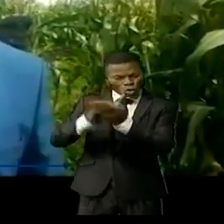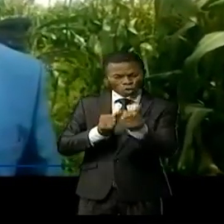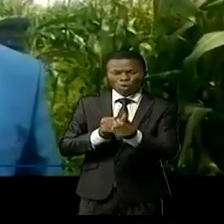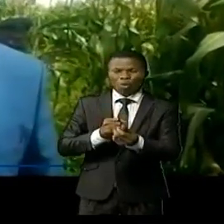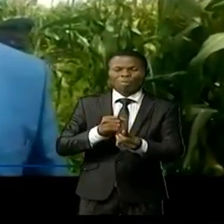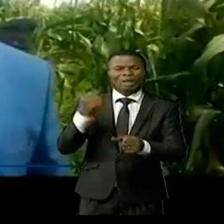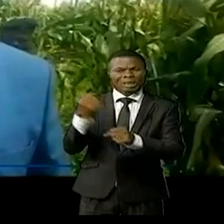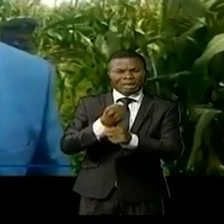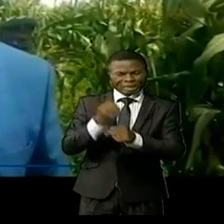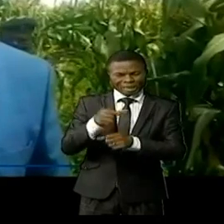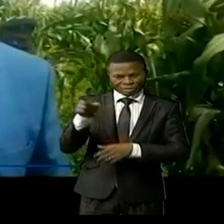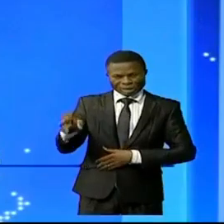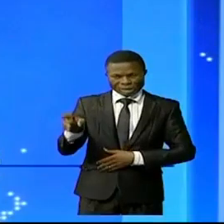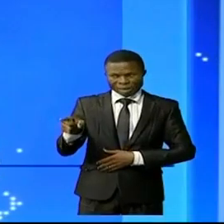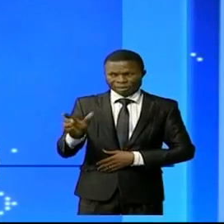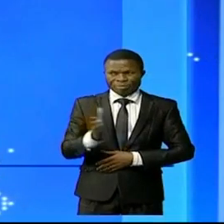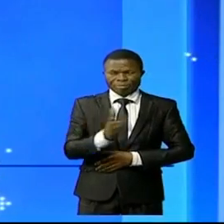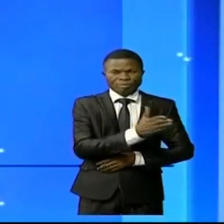les mêmes.